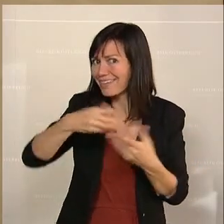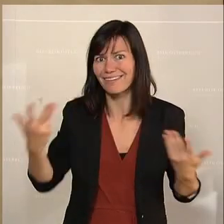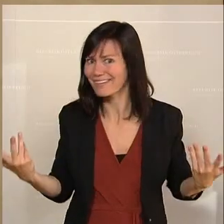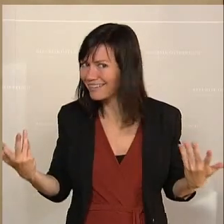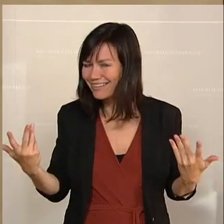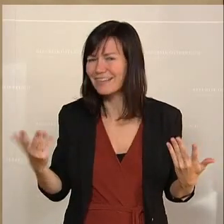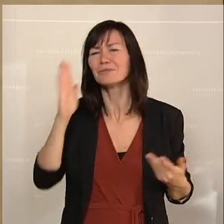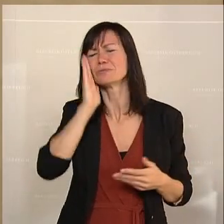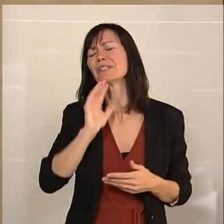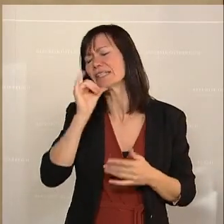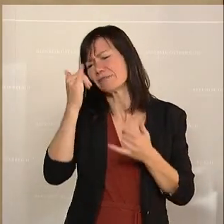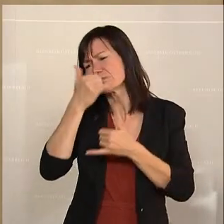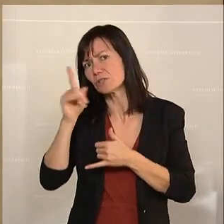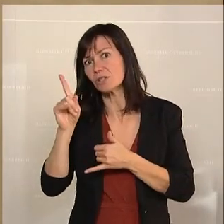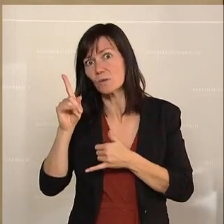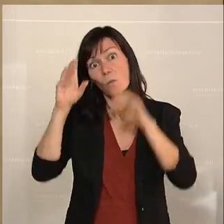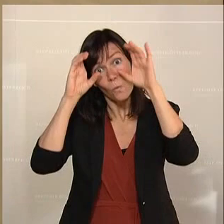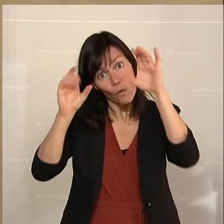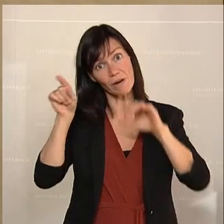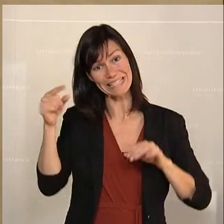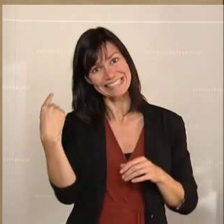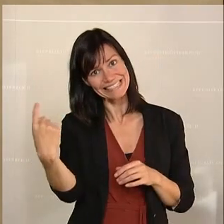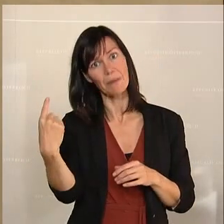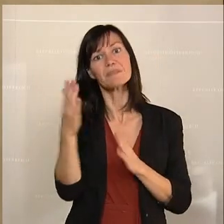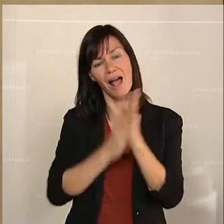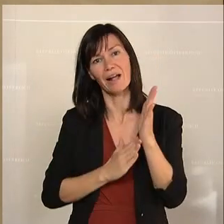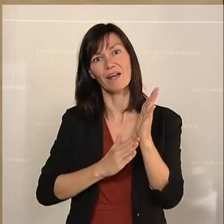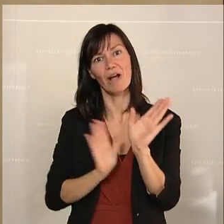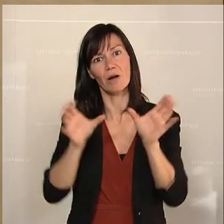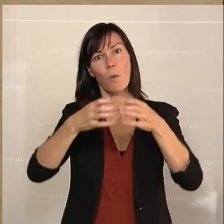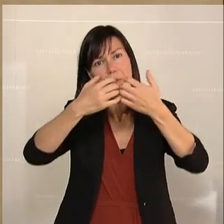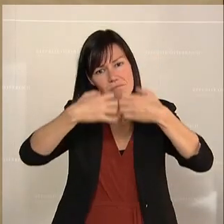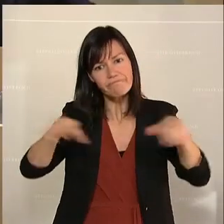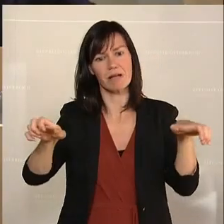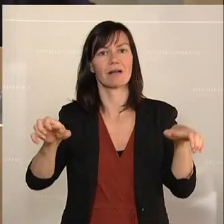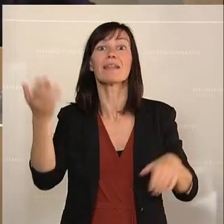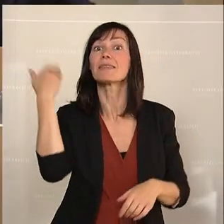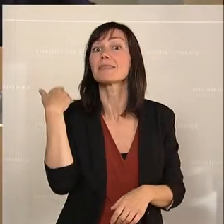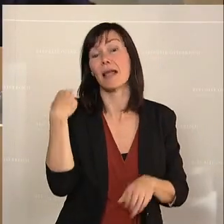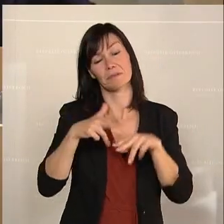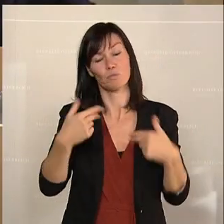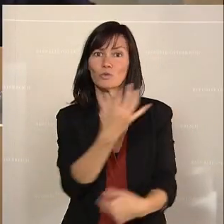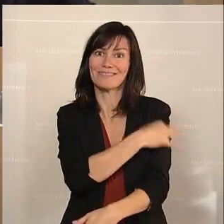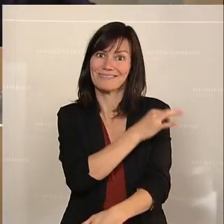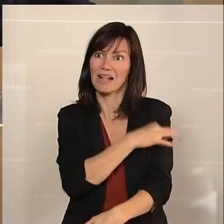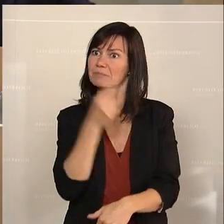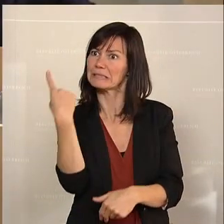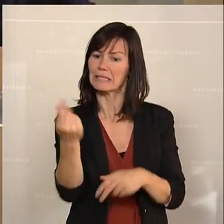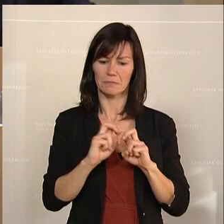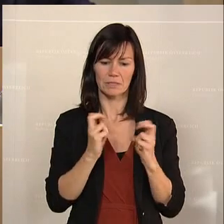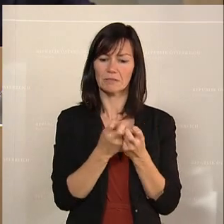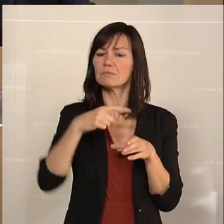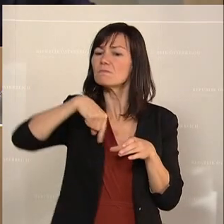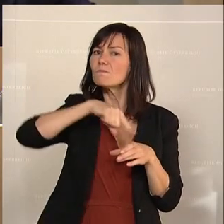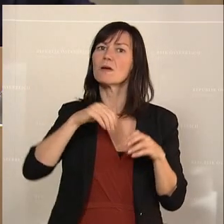Die ÖVP war es, die mit ihrer Spaltung begonnen hat. Es war der damalige Bundeskanzler, der in internen Sitzungen gesagt hat, wir